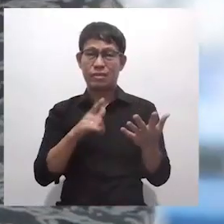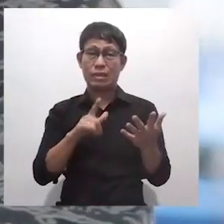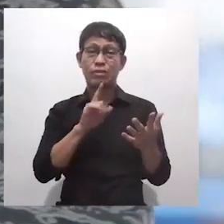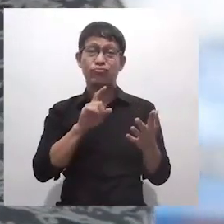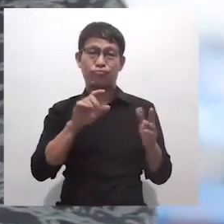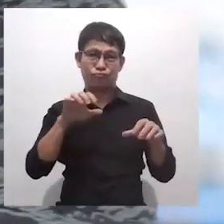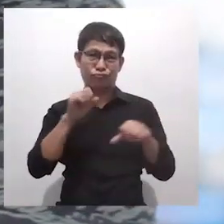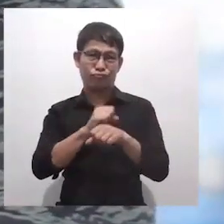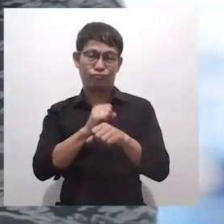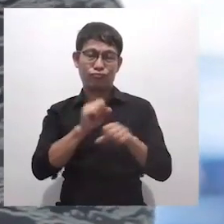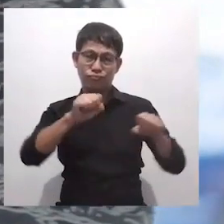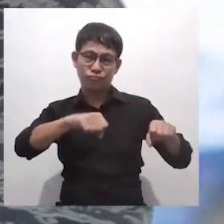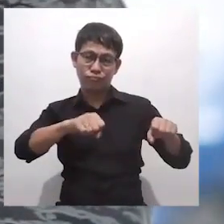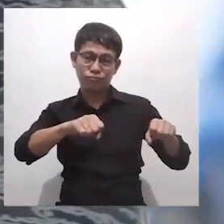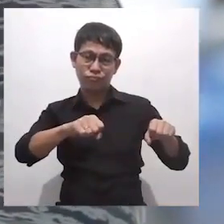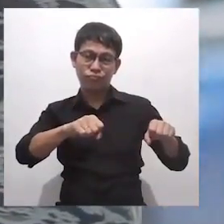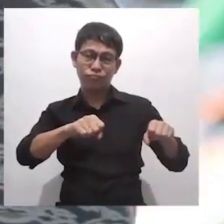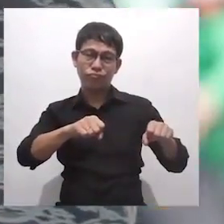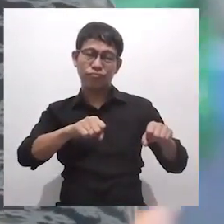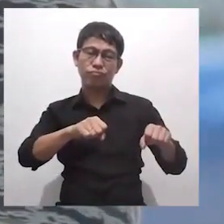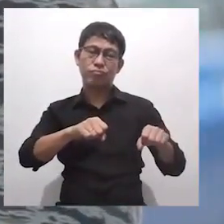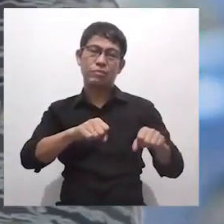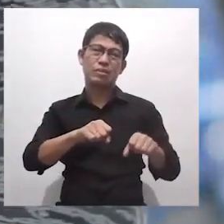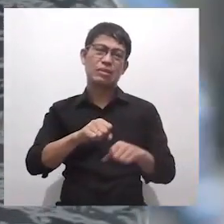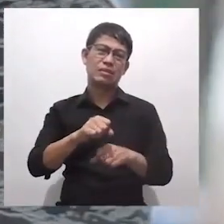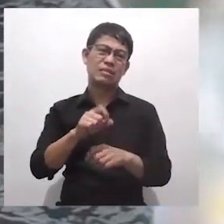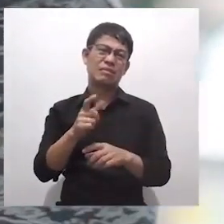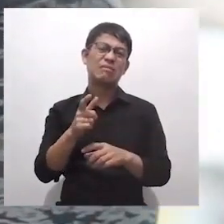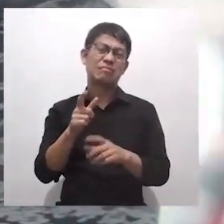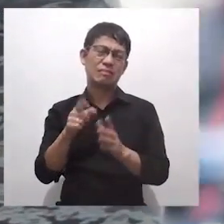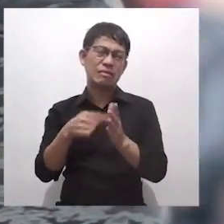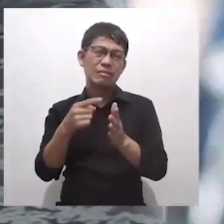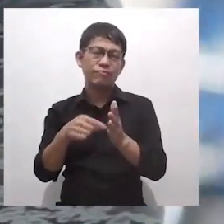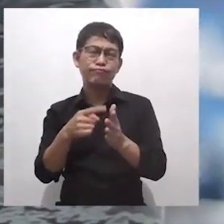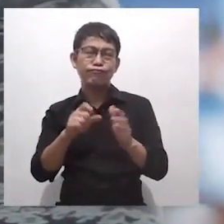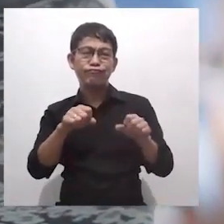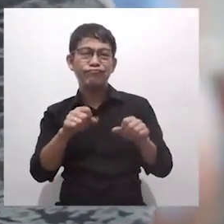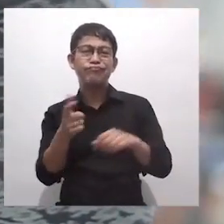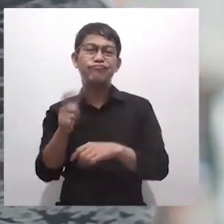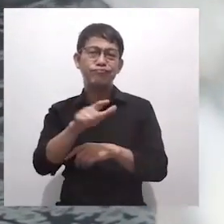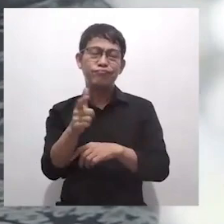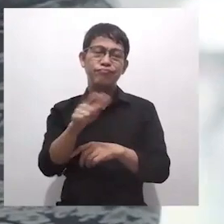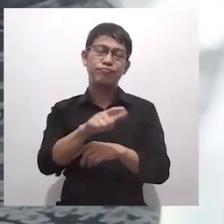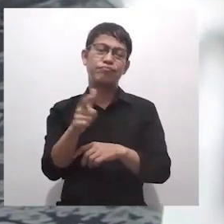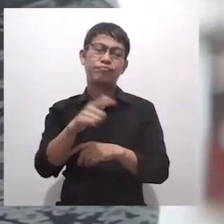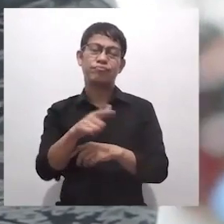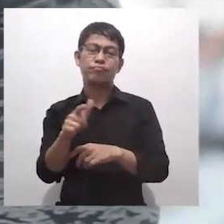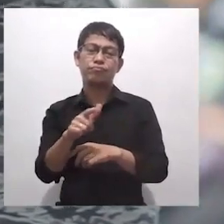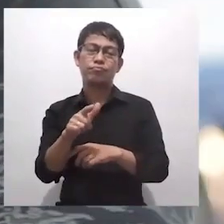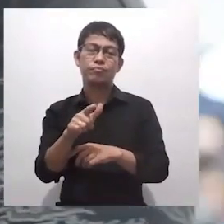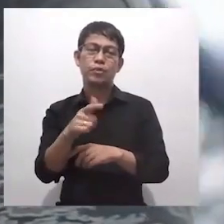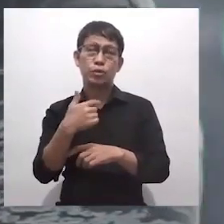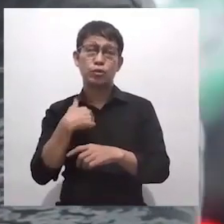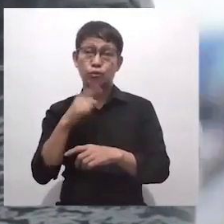Ang pagka-tricycle lang po ang kinabubuhay ko. Hindi po araw-araw yung biyahe ko. Every other day.